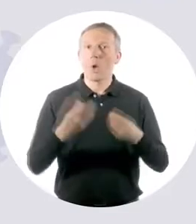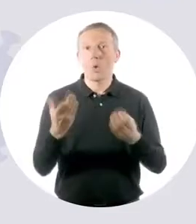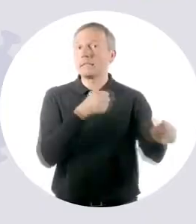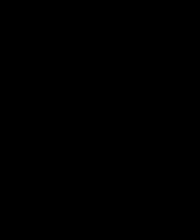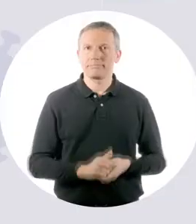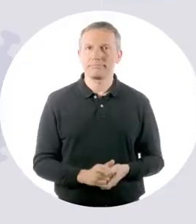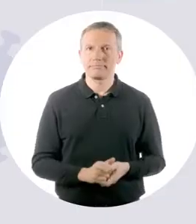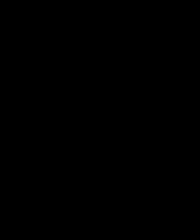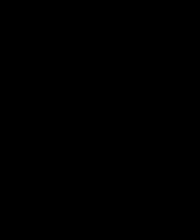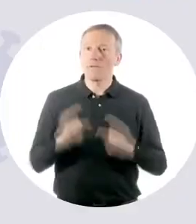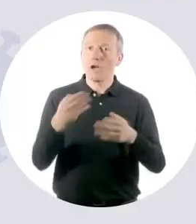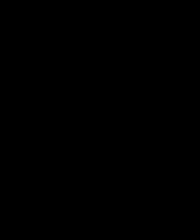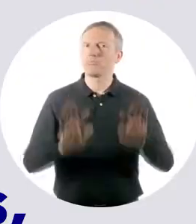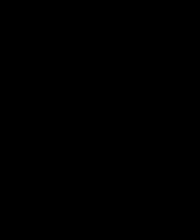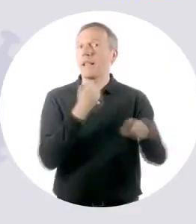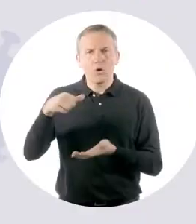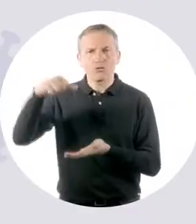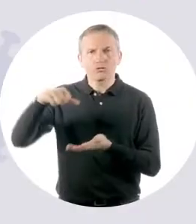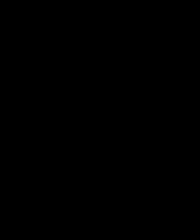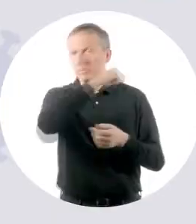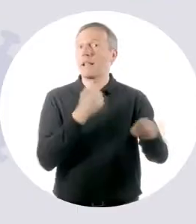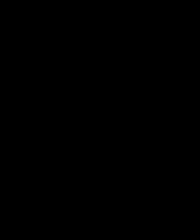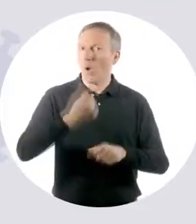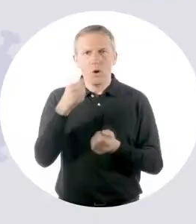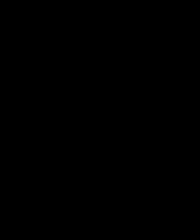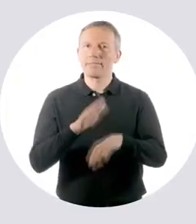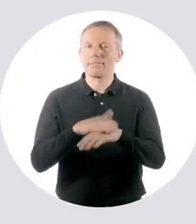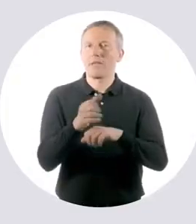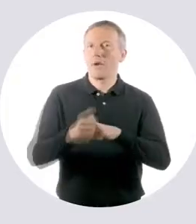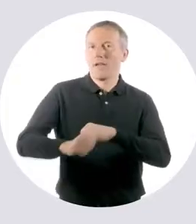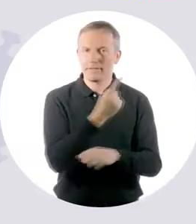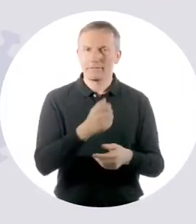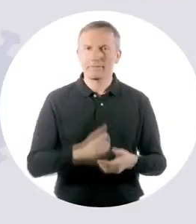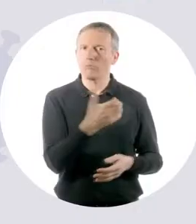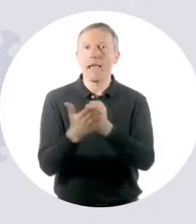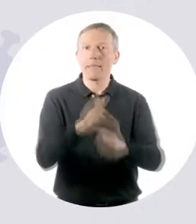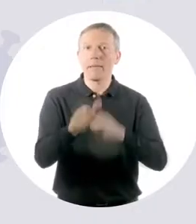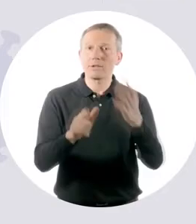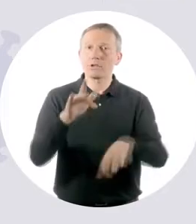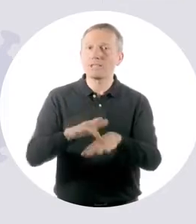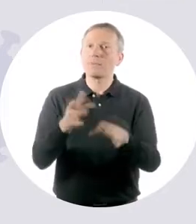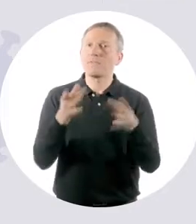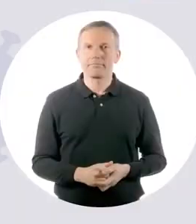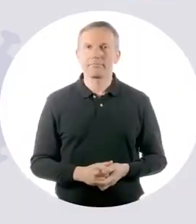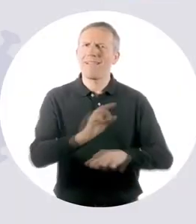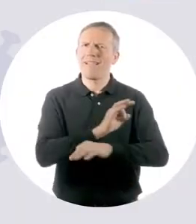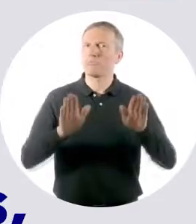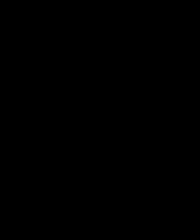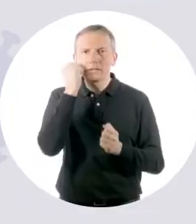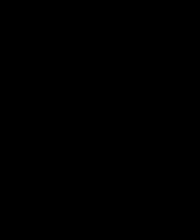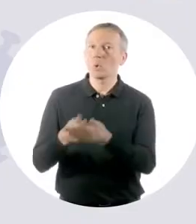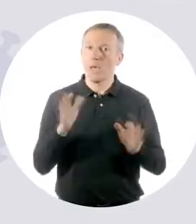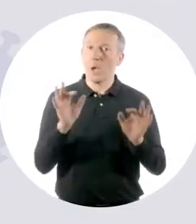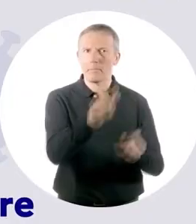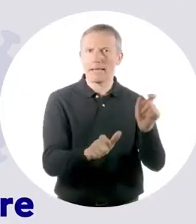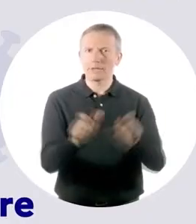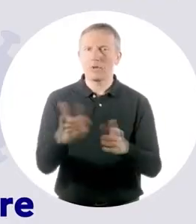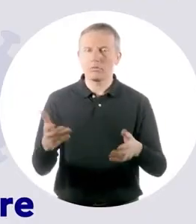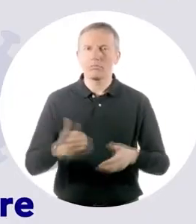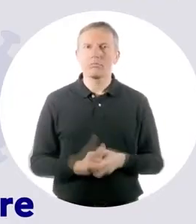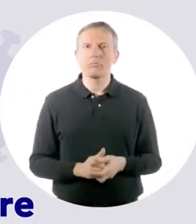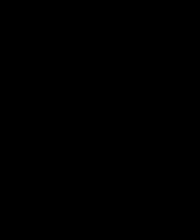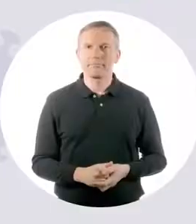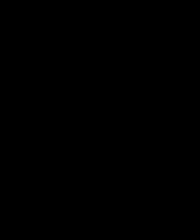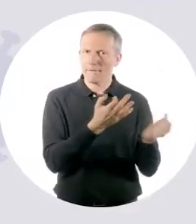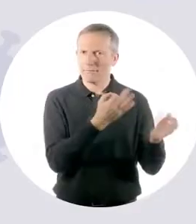ses enfants si possible. Léchez-vous le savon dans le cul du virus. Niquez des personnes vulnérables, puis serrez-vous les fesses avec